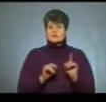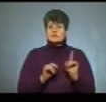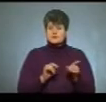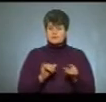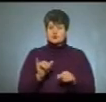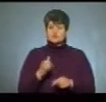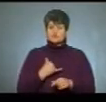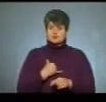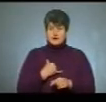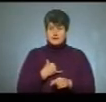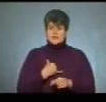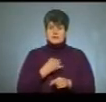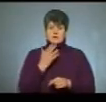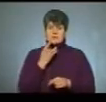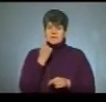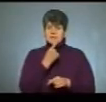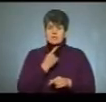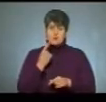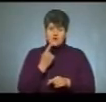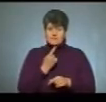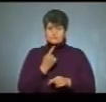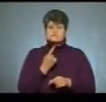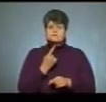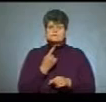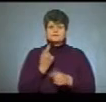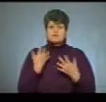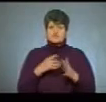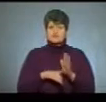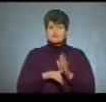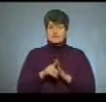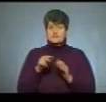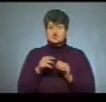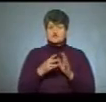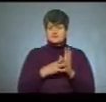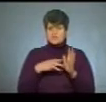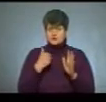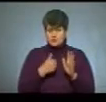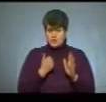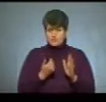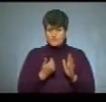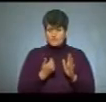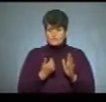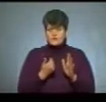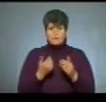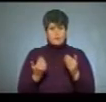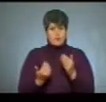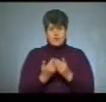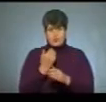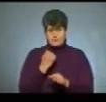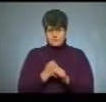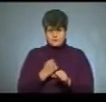що в нас іноземні мови вже починаючи з 2018 року проходять у новому форматі